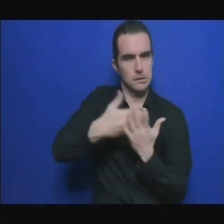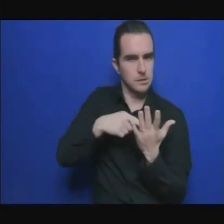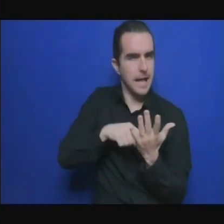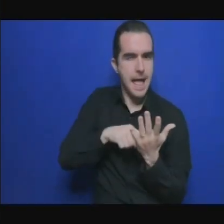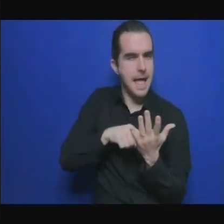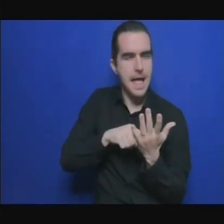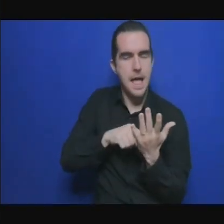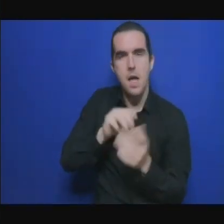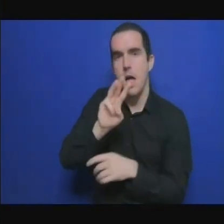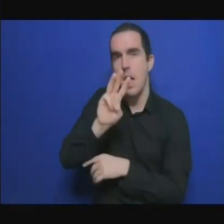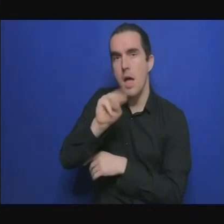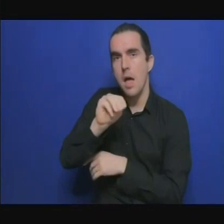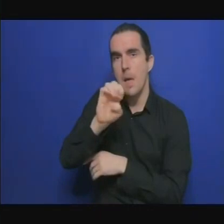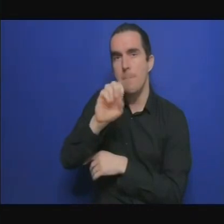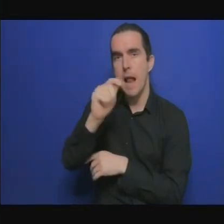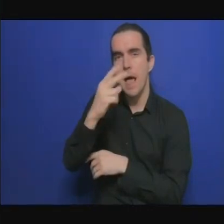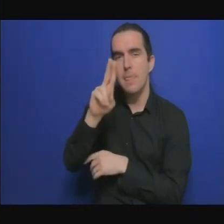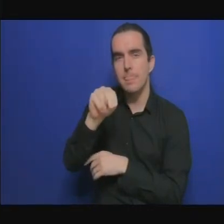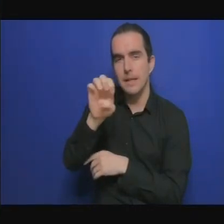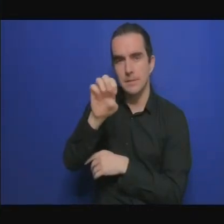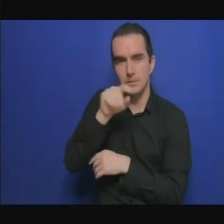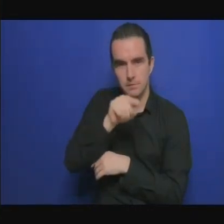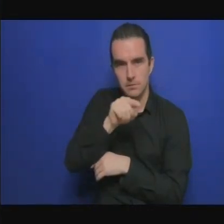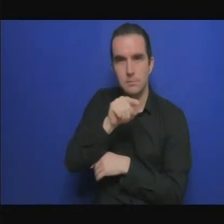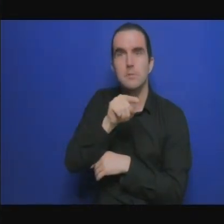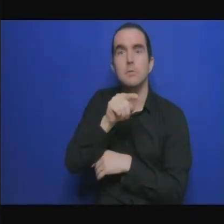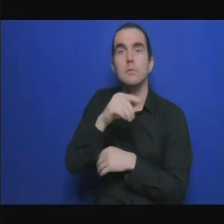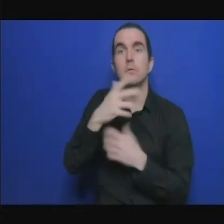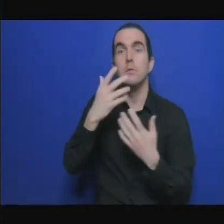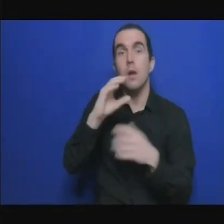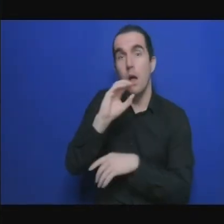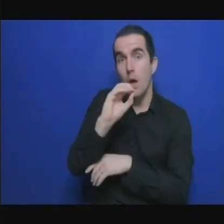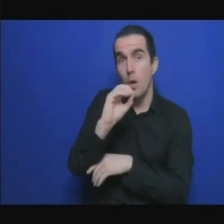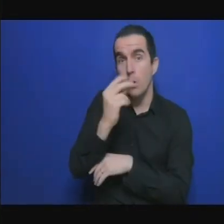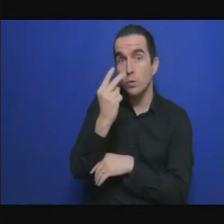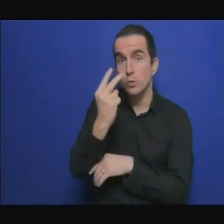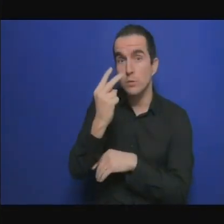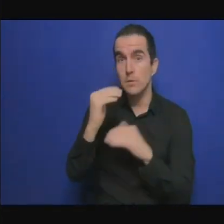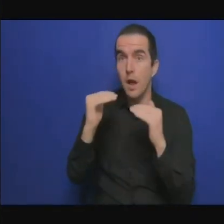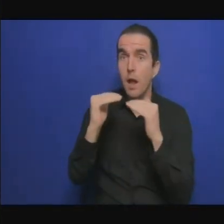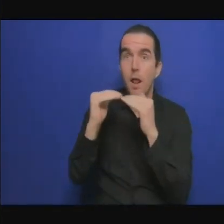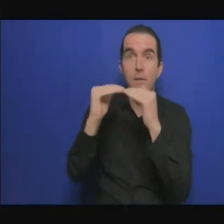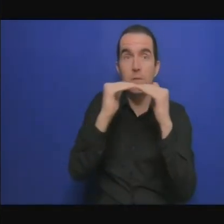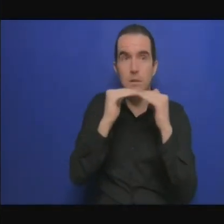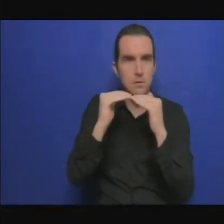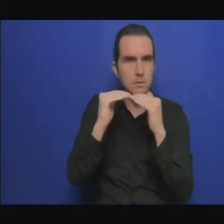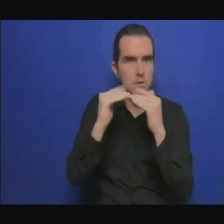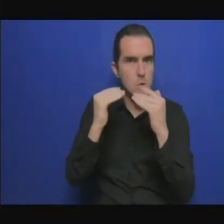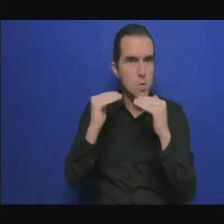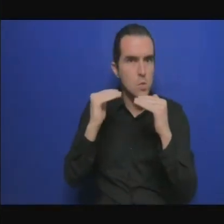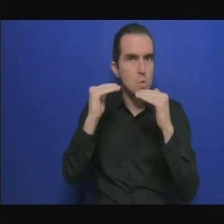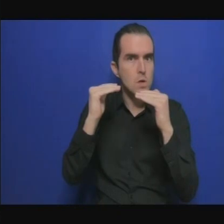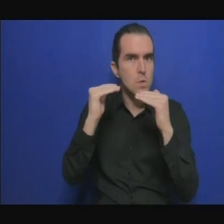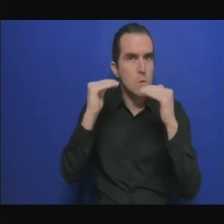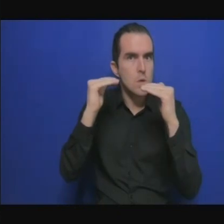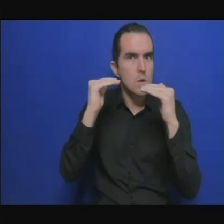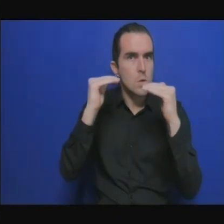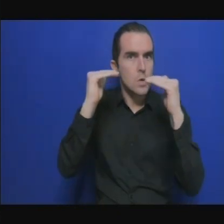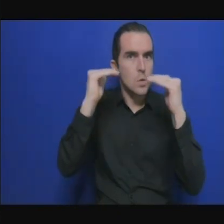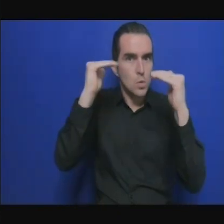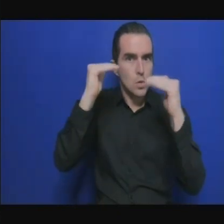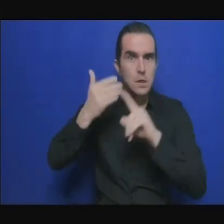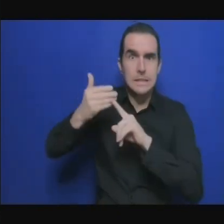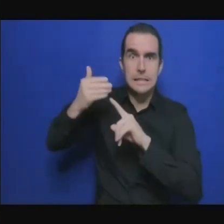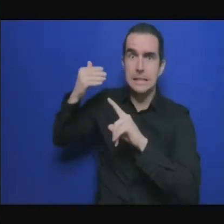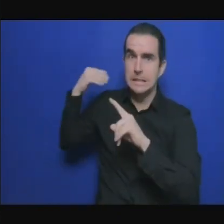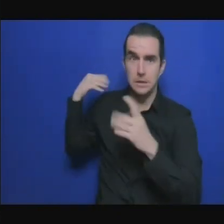qu'une douzaine d'années dans l'atmosphère, son pouvoir de réchauffement est 90 fois plus fort que celui du CO2.